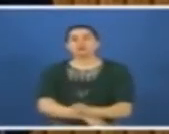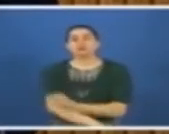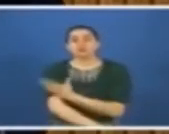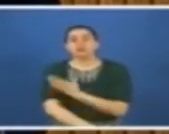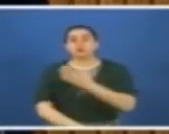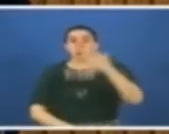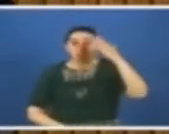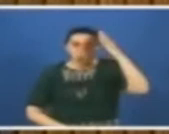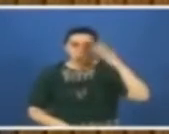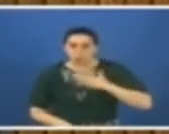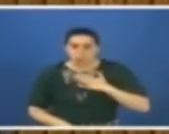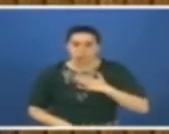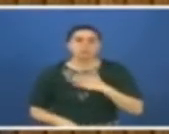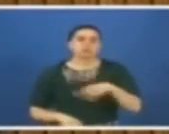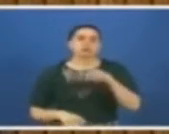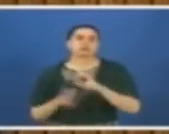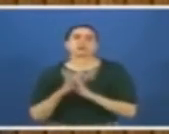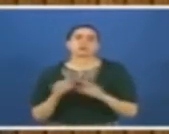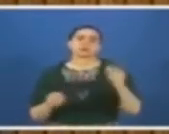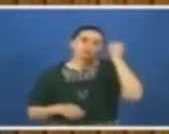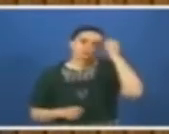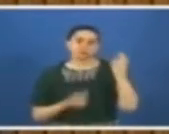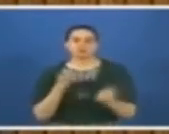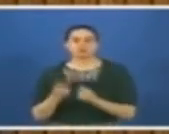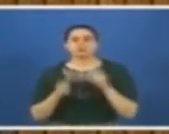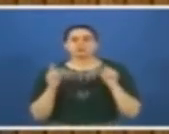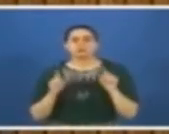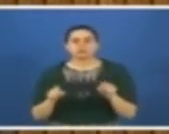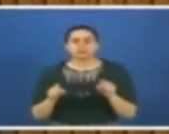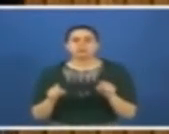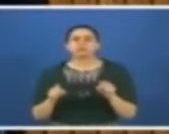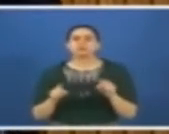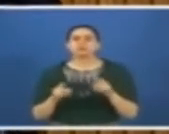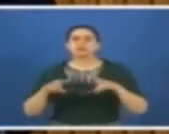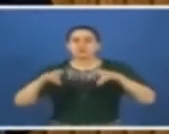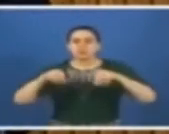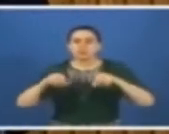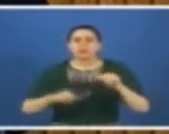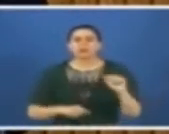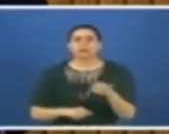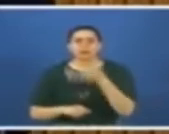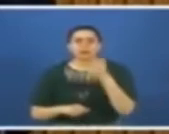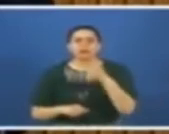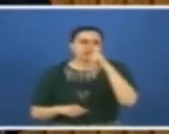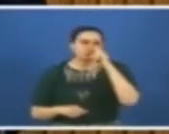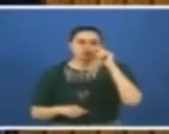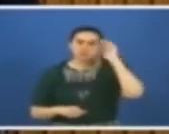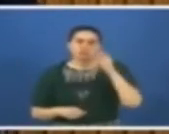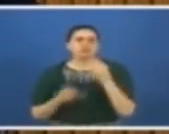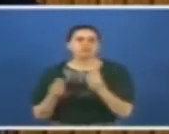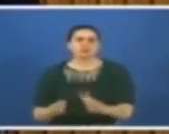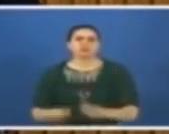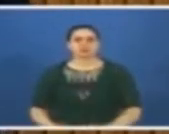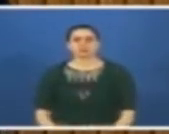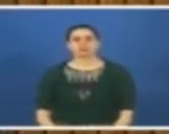unutturmaya çalışıyorlar. Bu toprakların değerini bu kadar düşürmeye kimin ne hakkı vardır?